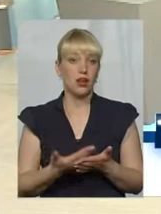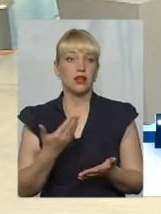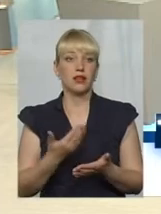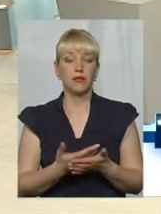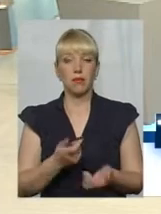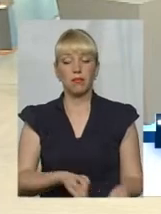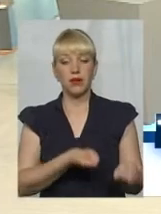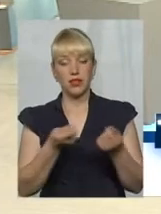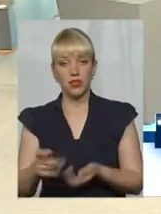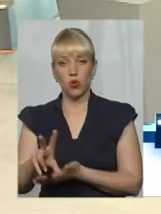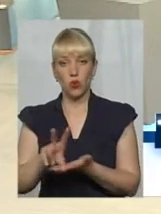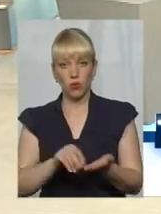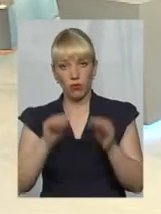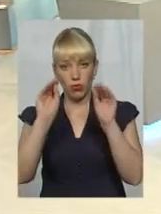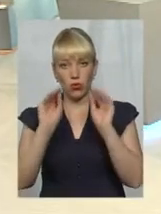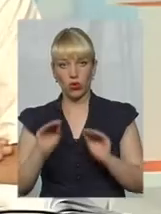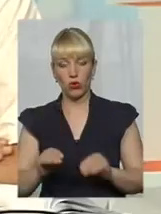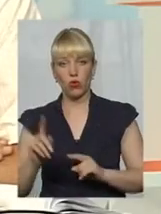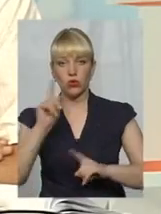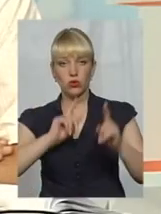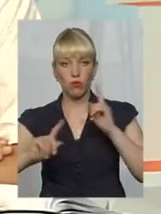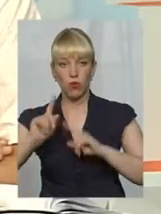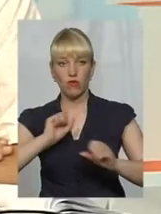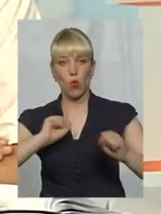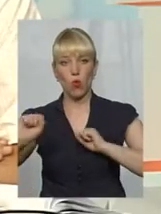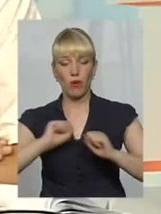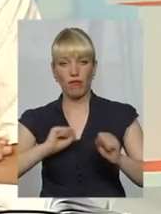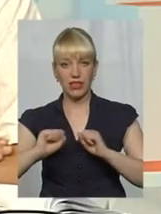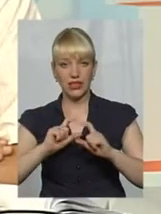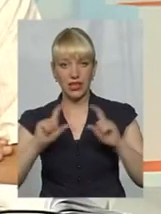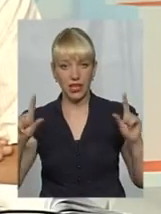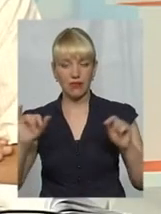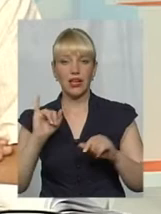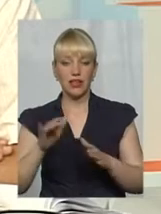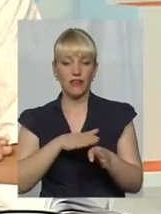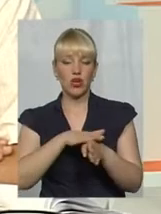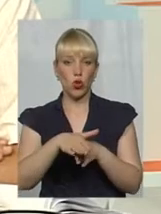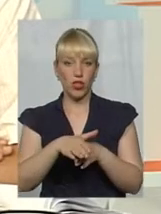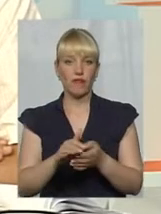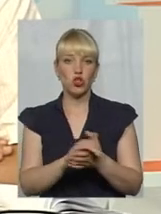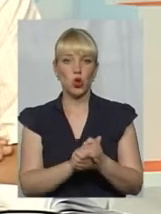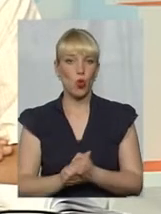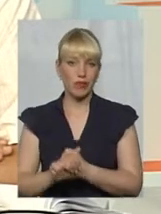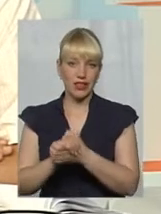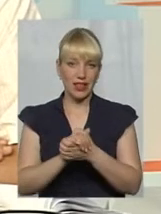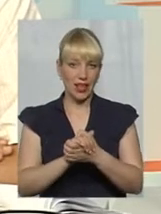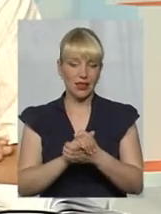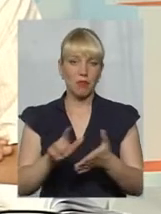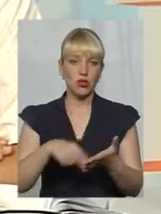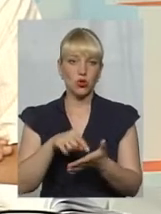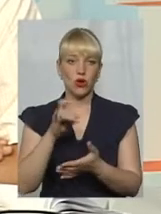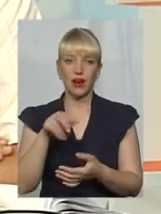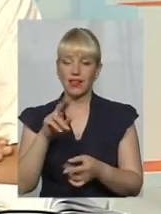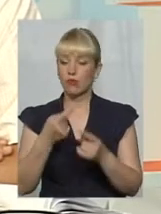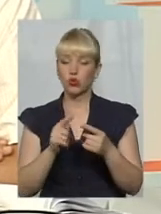Принесуть копію протоколу зборів управителю і виконавчого комітету міської ради, то по цьому будинку конкурсу не буде.